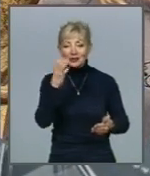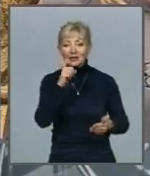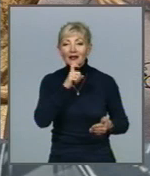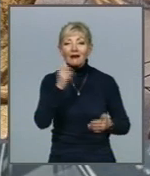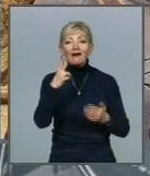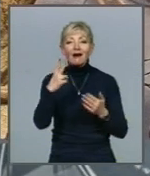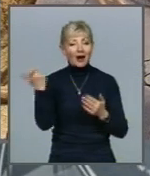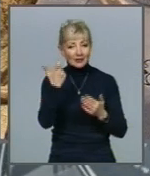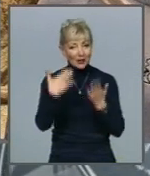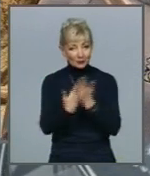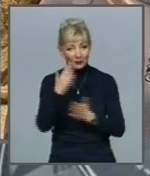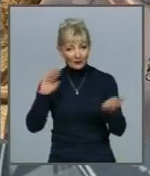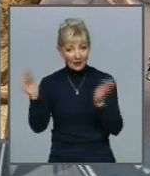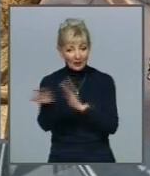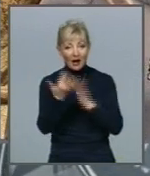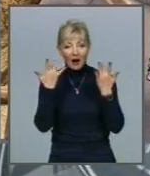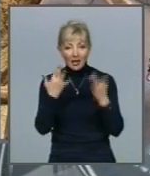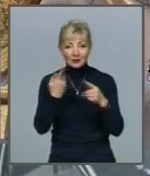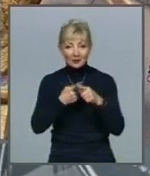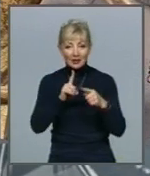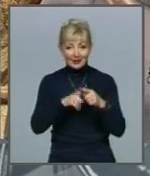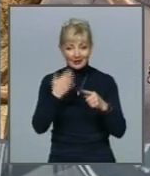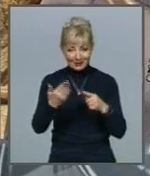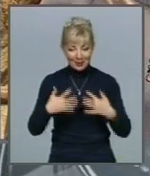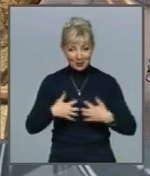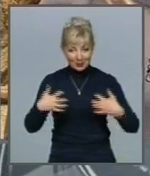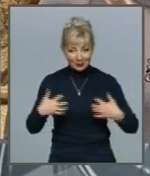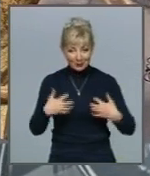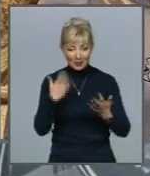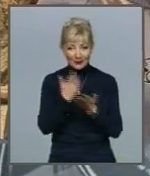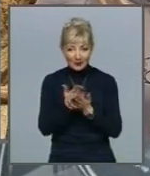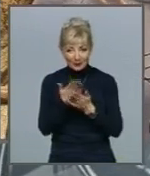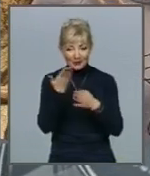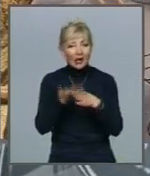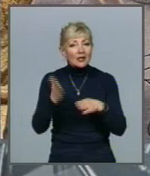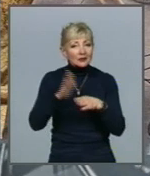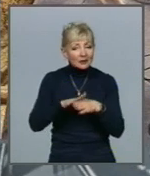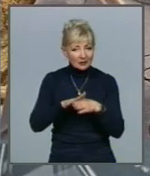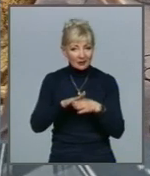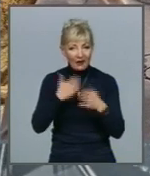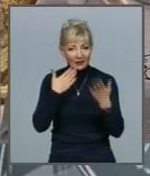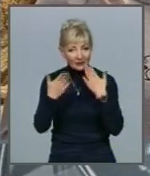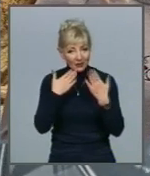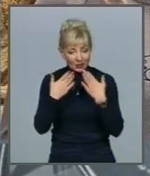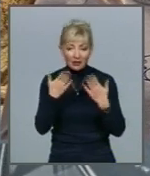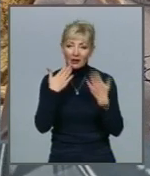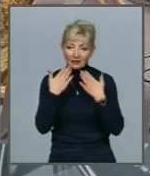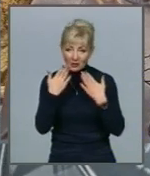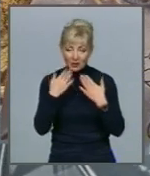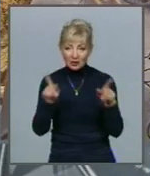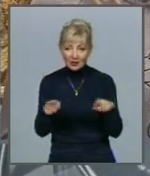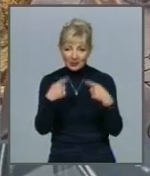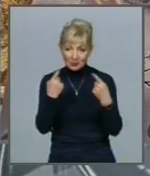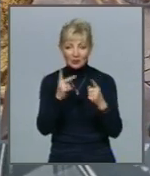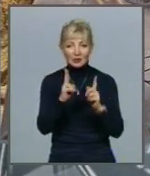нових вольєрах А оскільки ці високосоціальні тварини мають складну структуру взаємин Відносини будуються на основі ієрархії